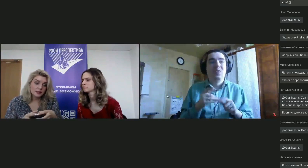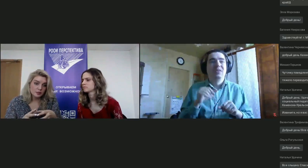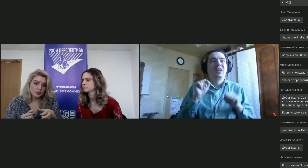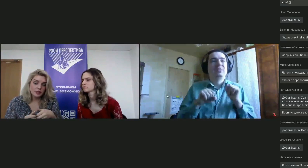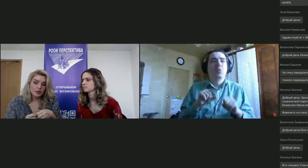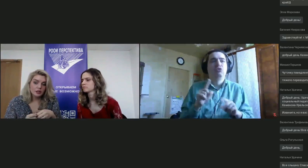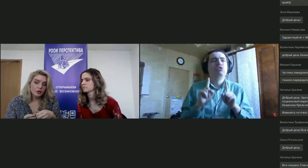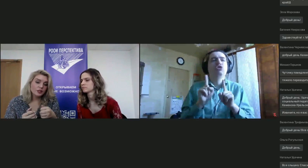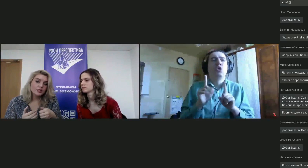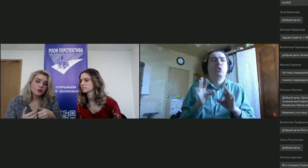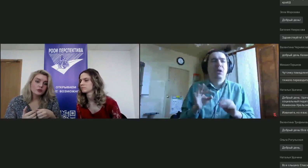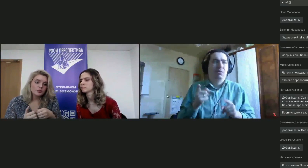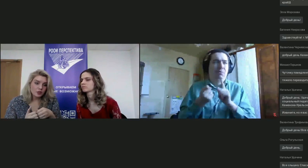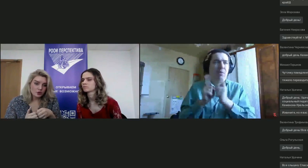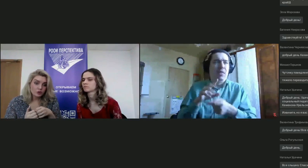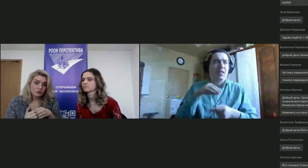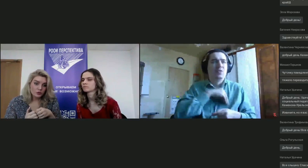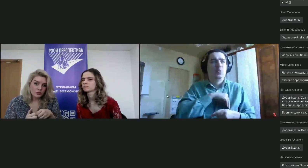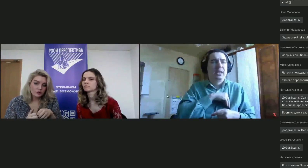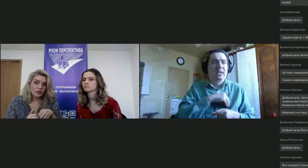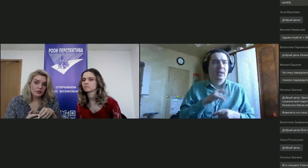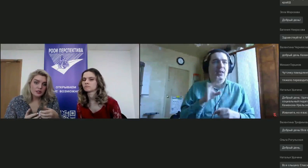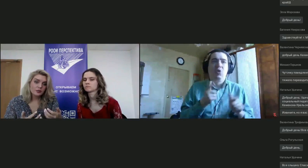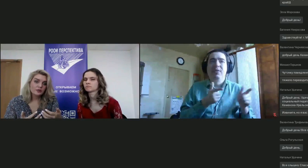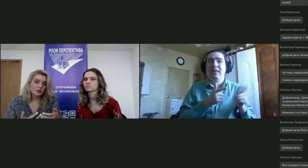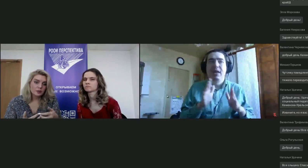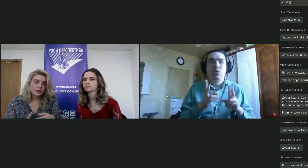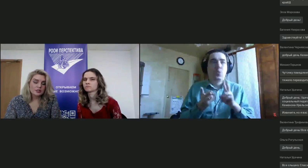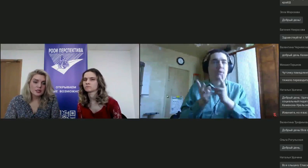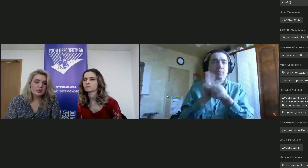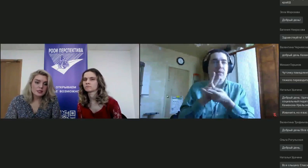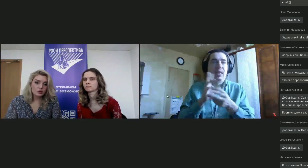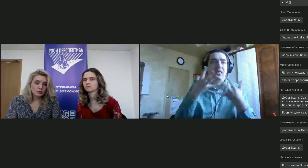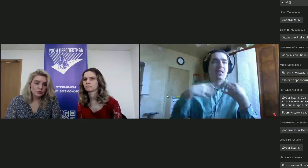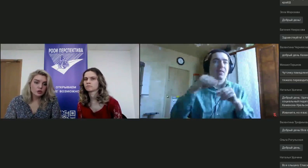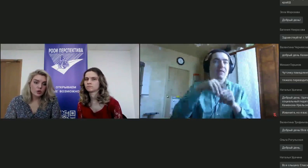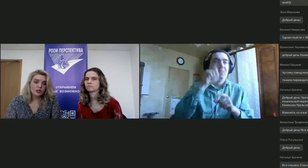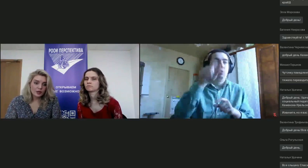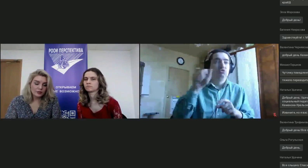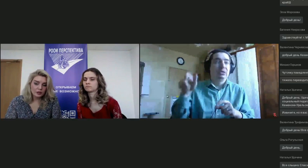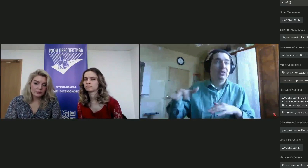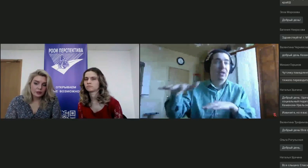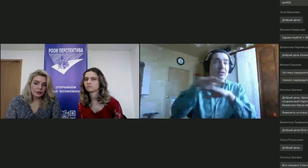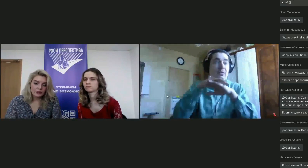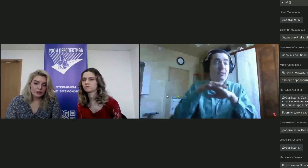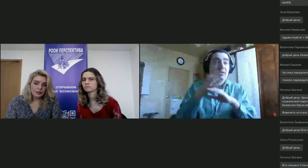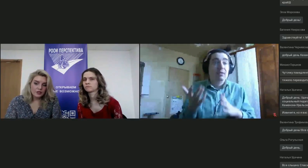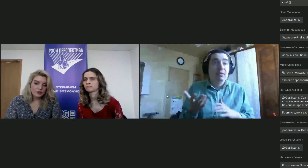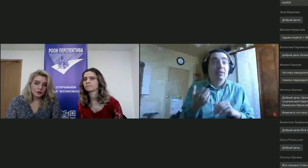своей семьи, но не готовы менять что-то в обществе. Если мы говорим про социализацию ребенка, то, как правило,